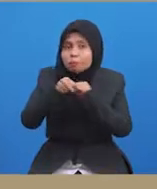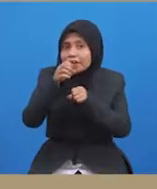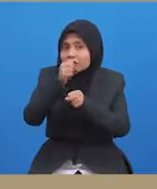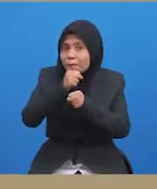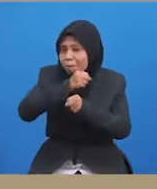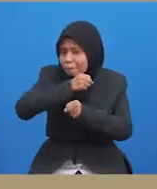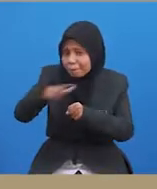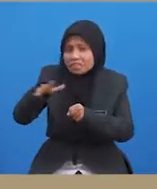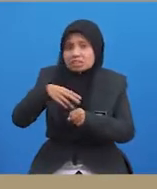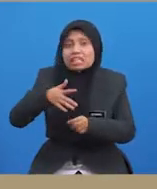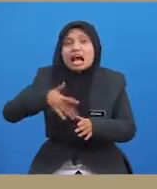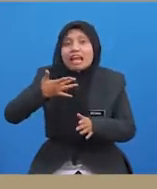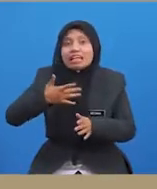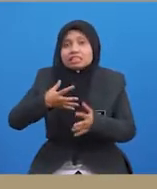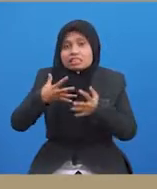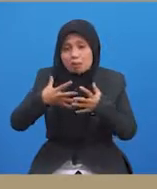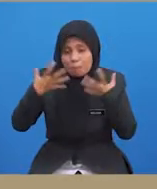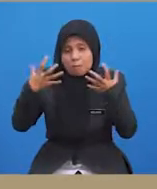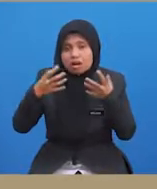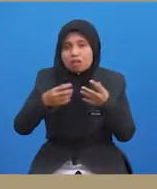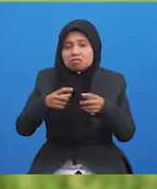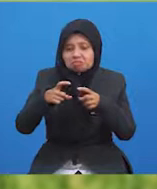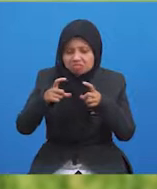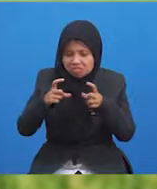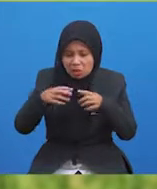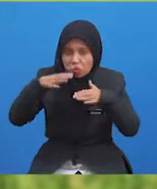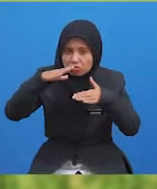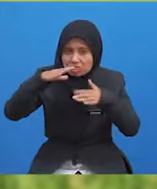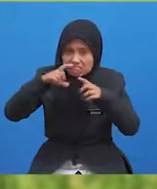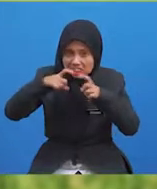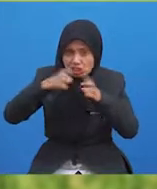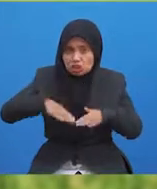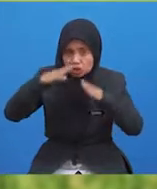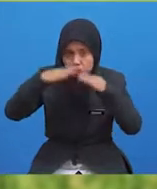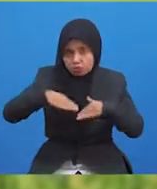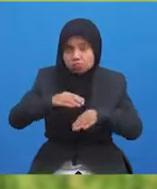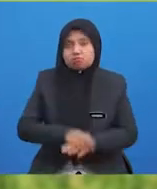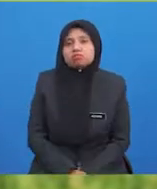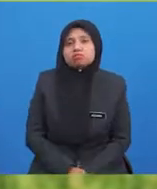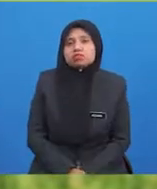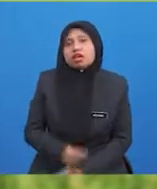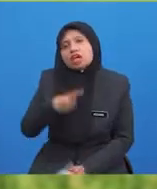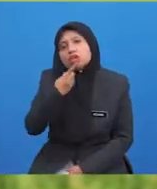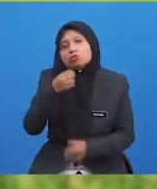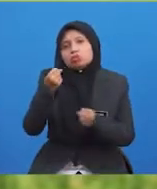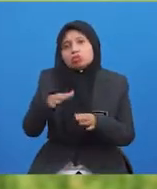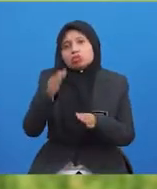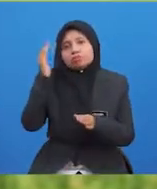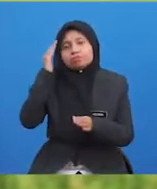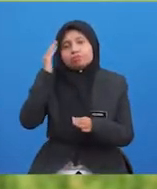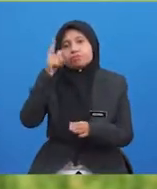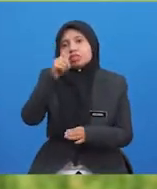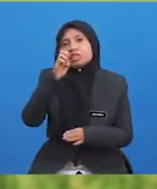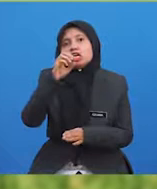melepaskan rasa marah atau kecewa. Baiklah, pelajar-pelajar. Kita sudah mengetahui teori-teori